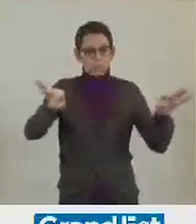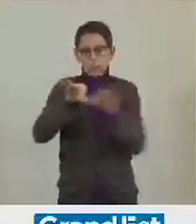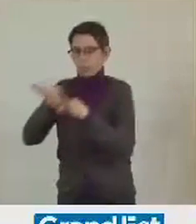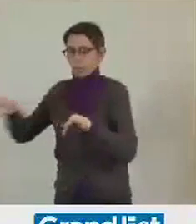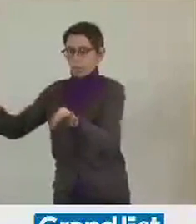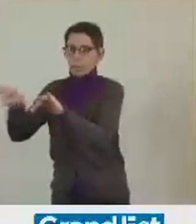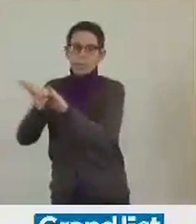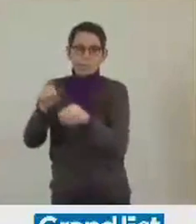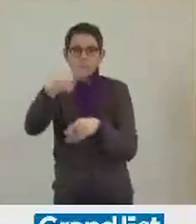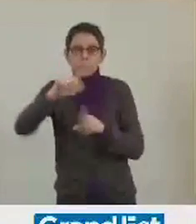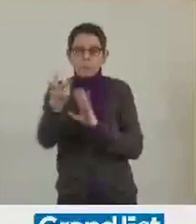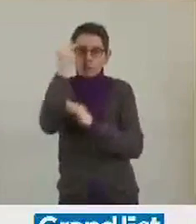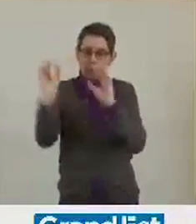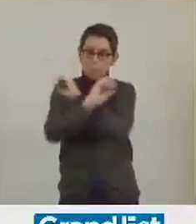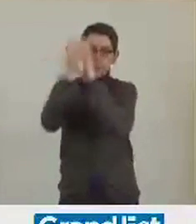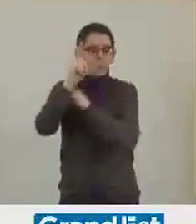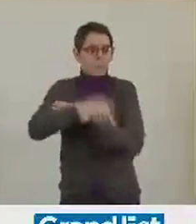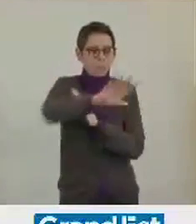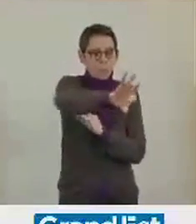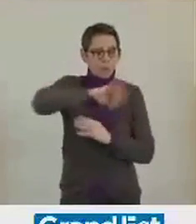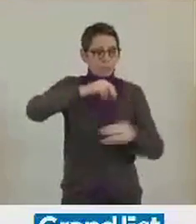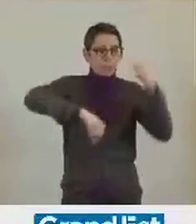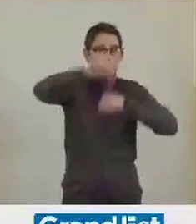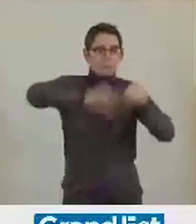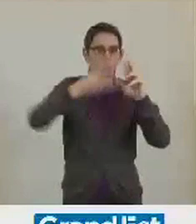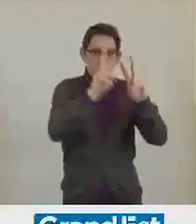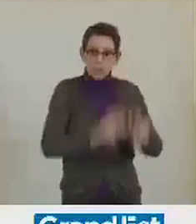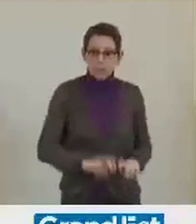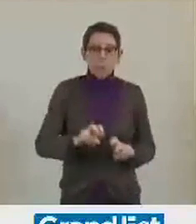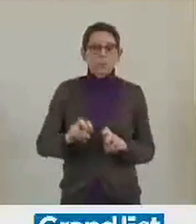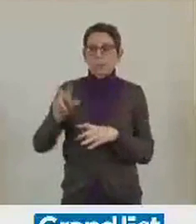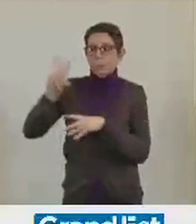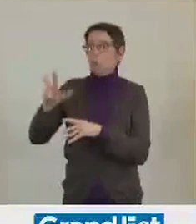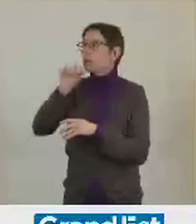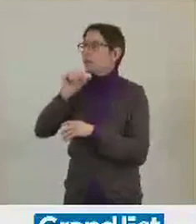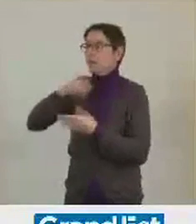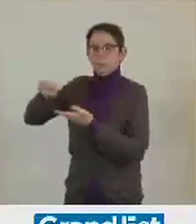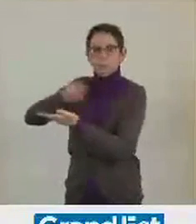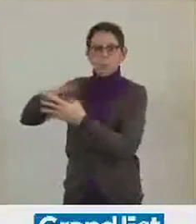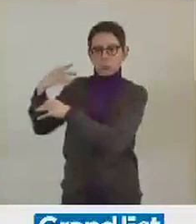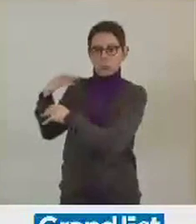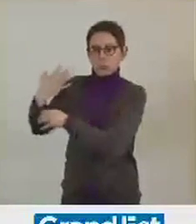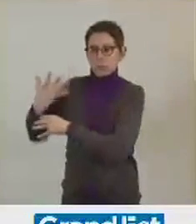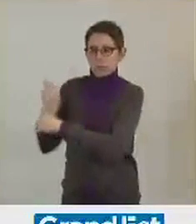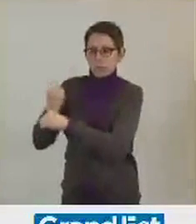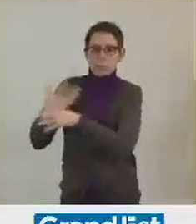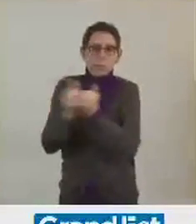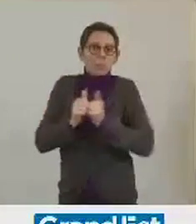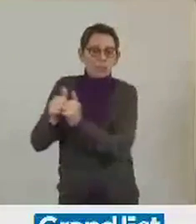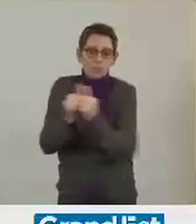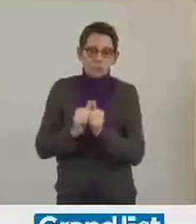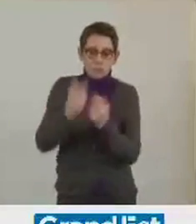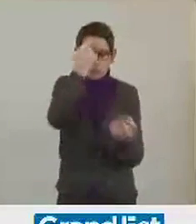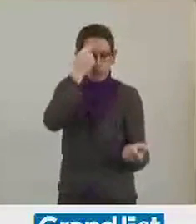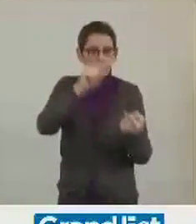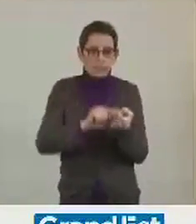il s'agit d'inviter les laboratoires de recherche dans les trois anciennes régions à travailler ensemble sur des sujets thématiques d'excellence. Recherche